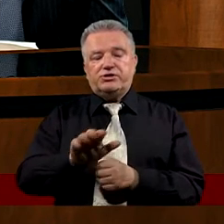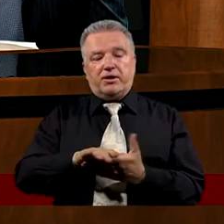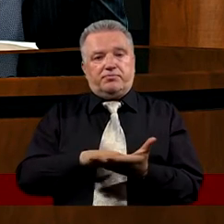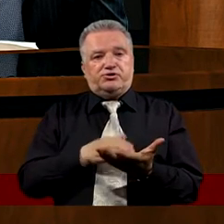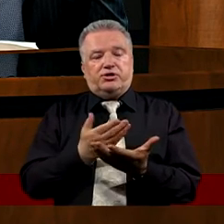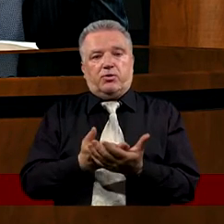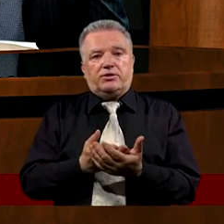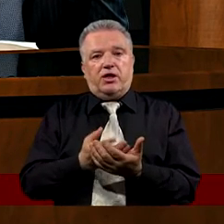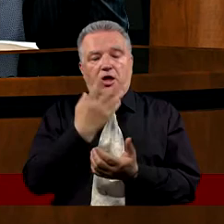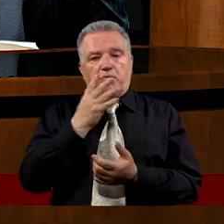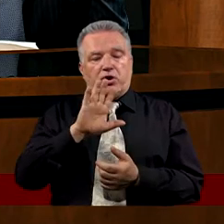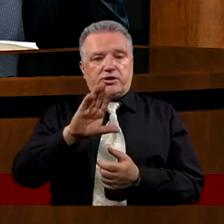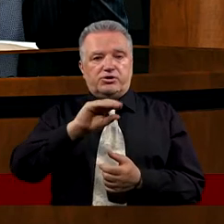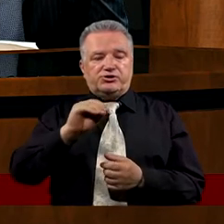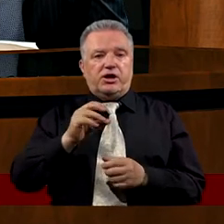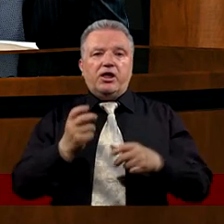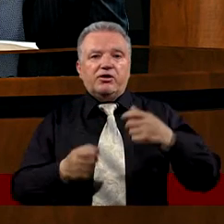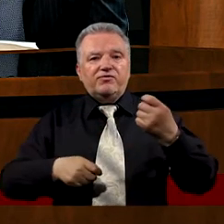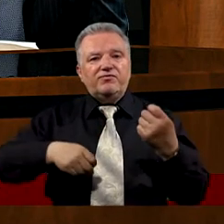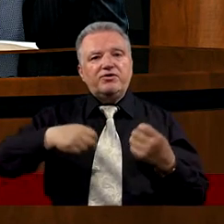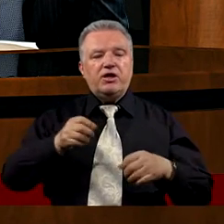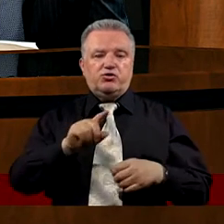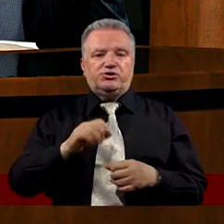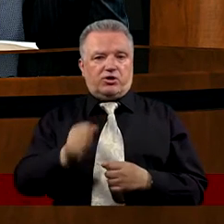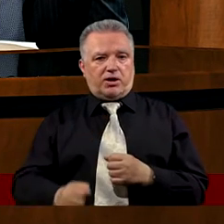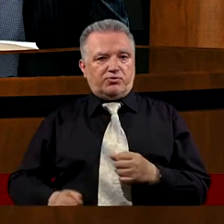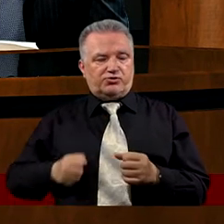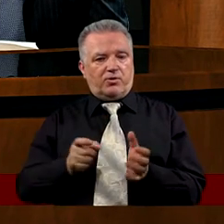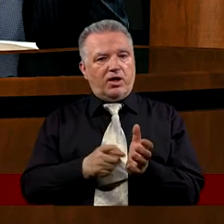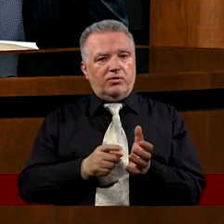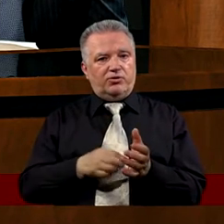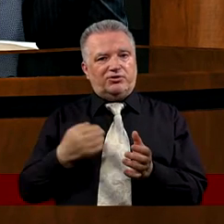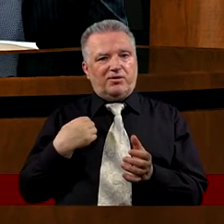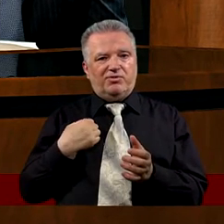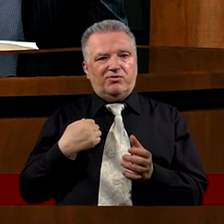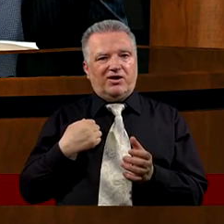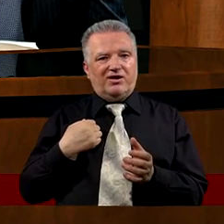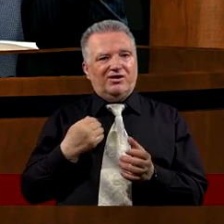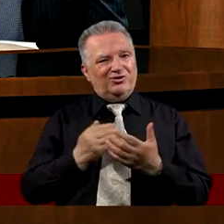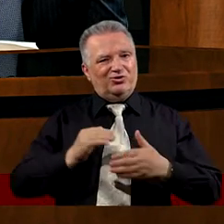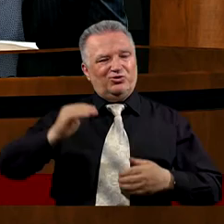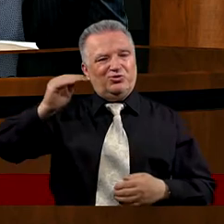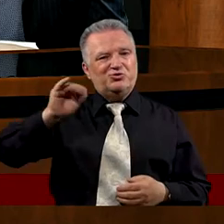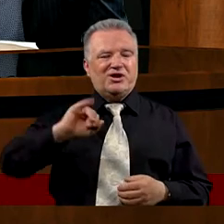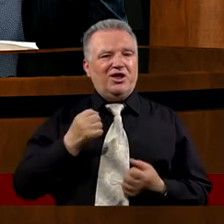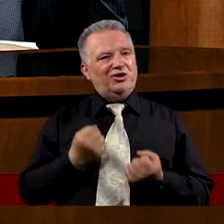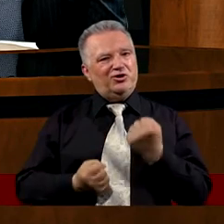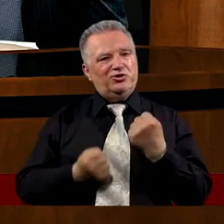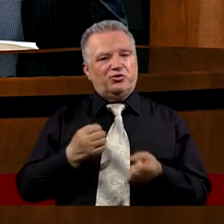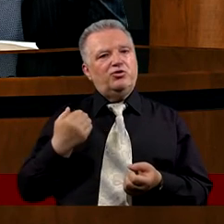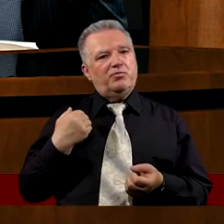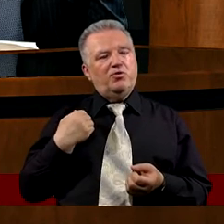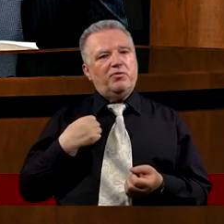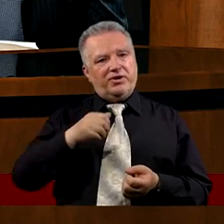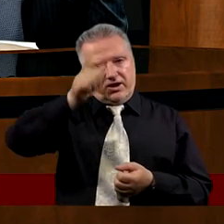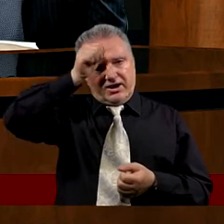przykład pokazujący Że rzeczywiście Ta chwiejność tego apostoła Była jeszcze Dosyć znacząca I trudno byłoby